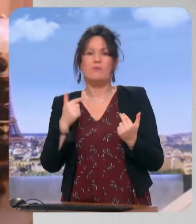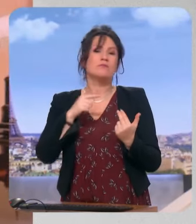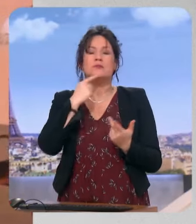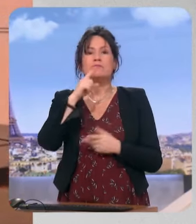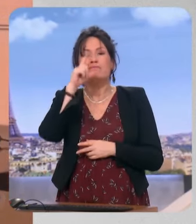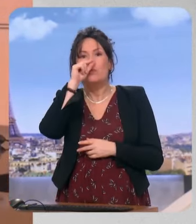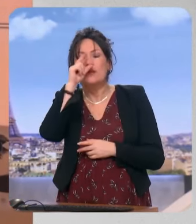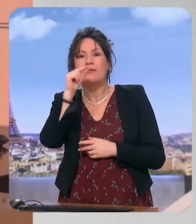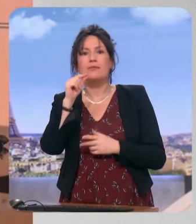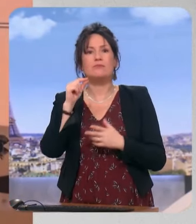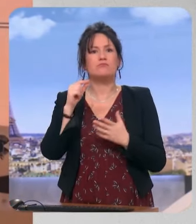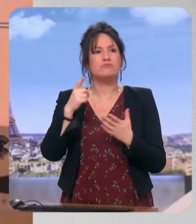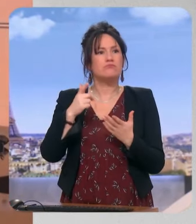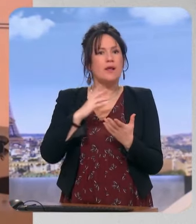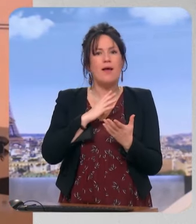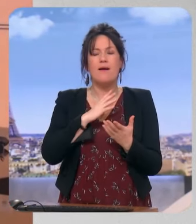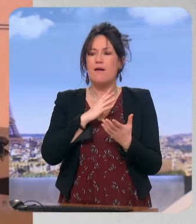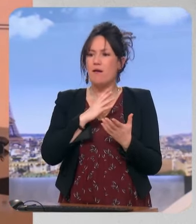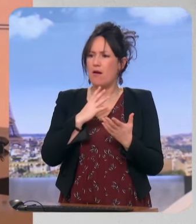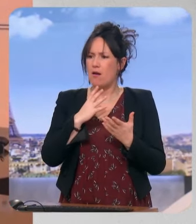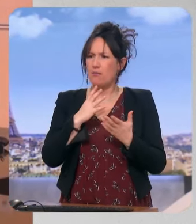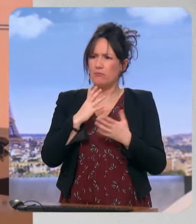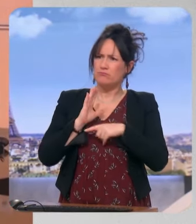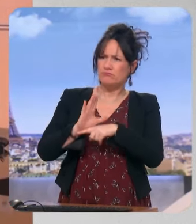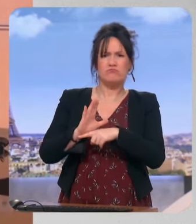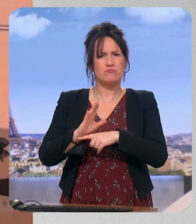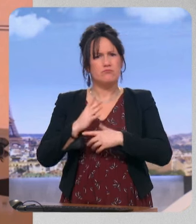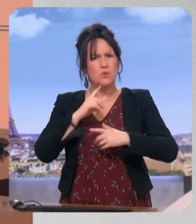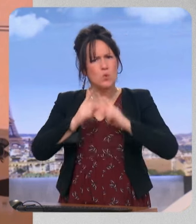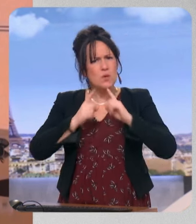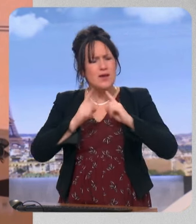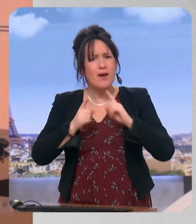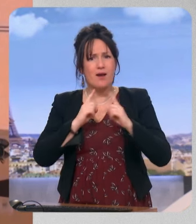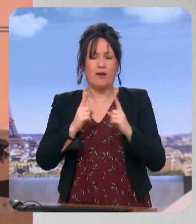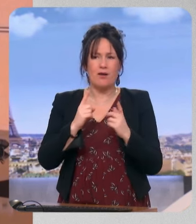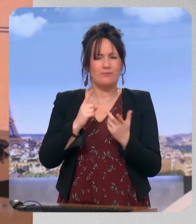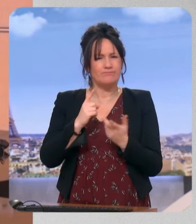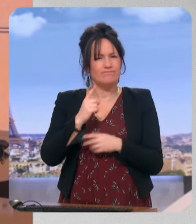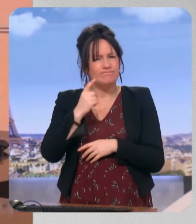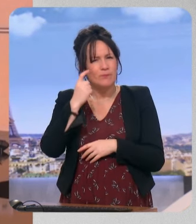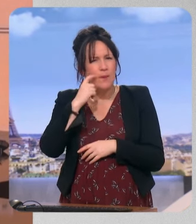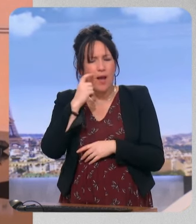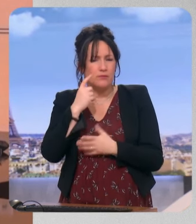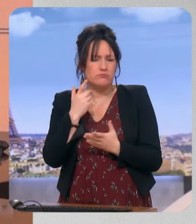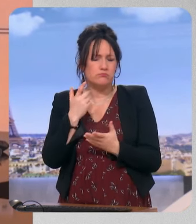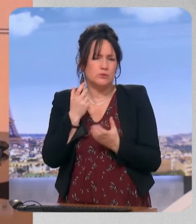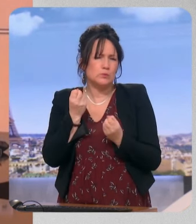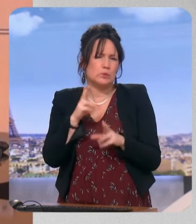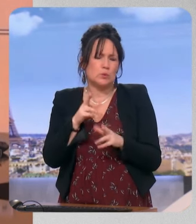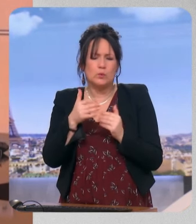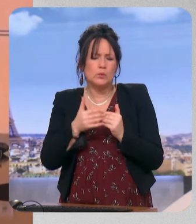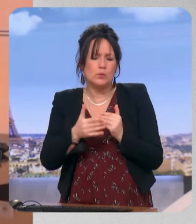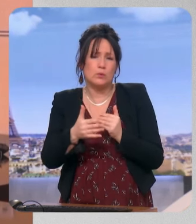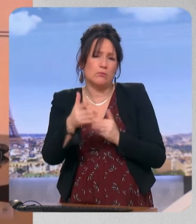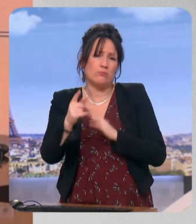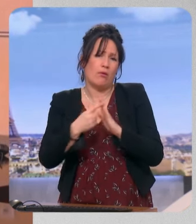effectivement de quelqu'un d'autoritaire, eh bien on voit se profiler sa réélection dans les circonstances que